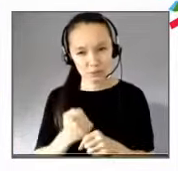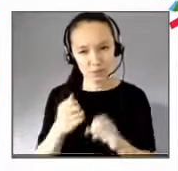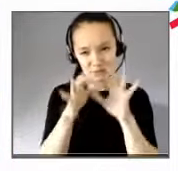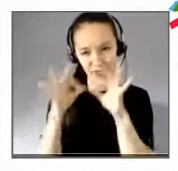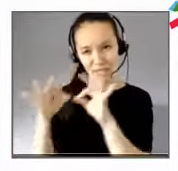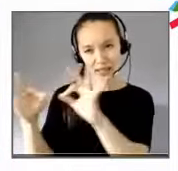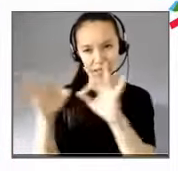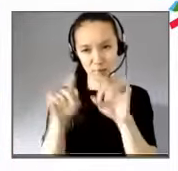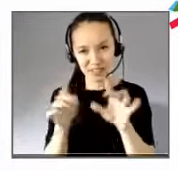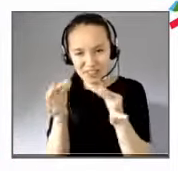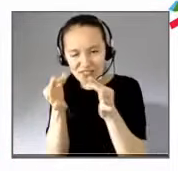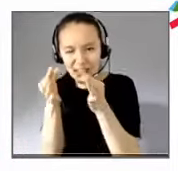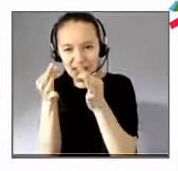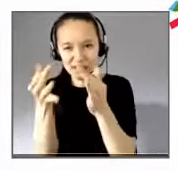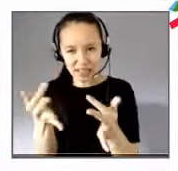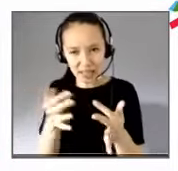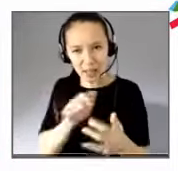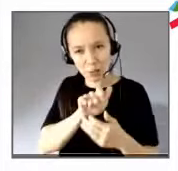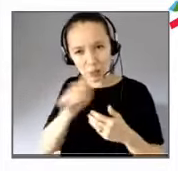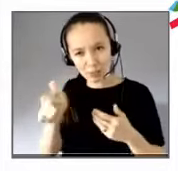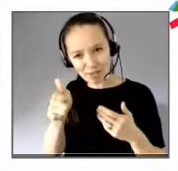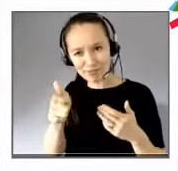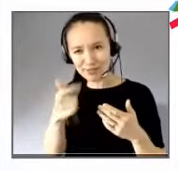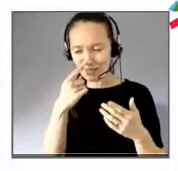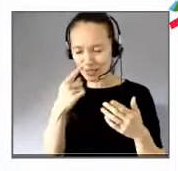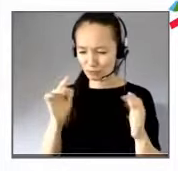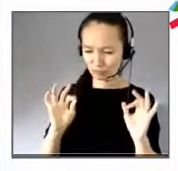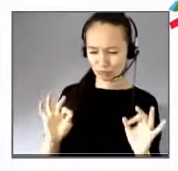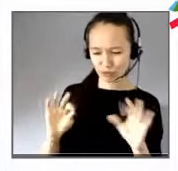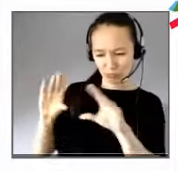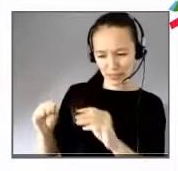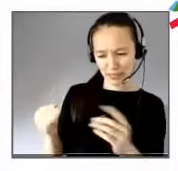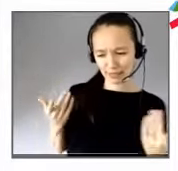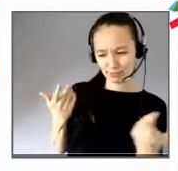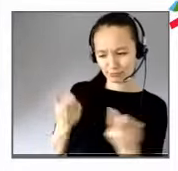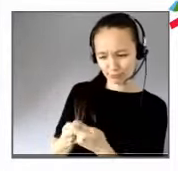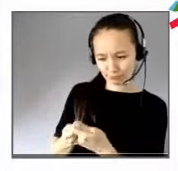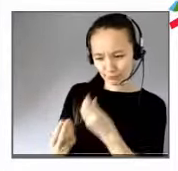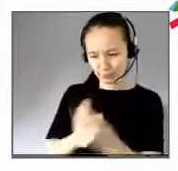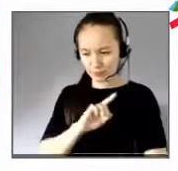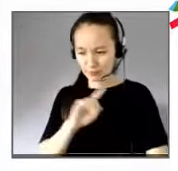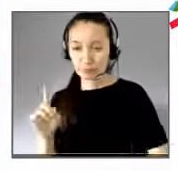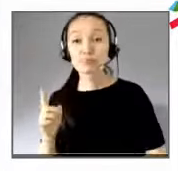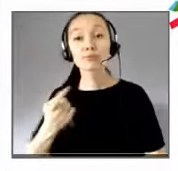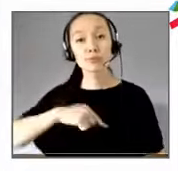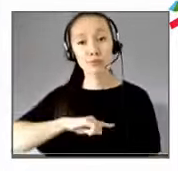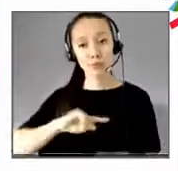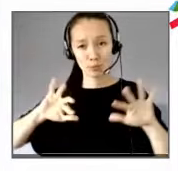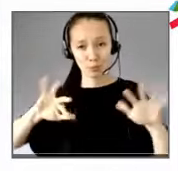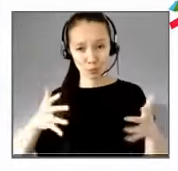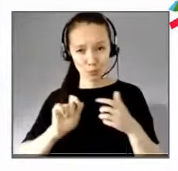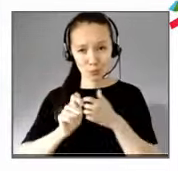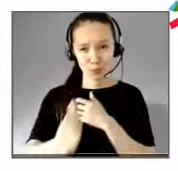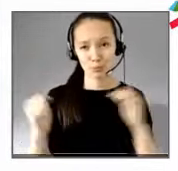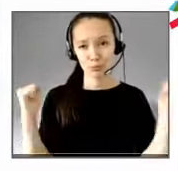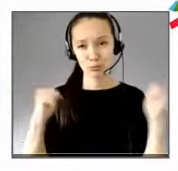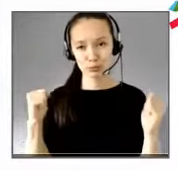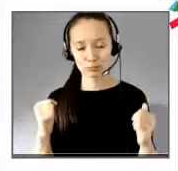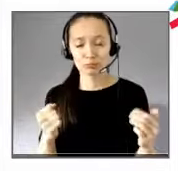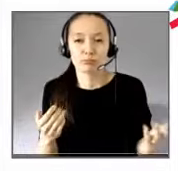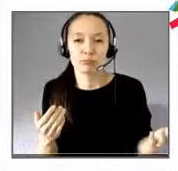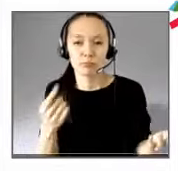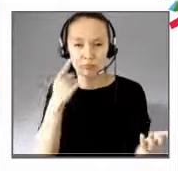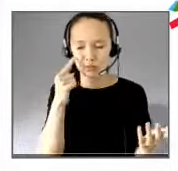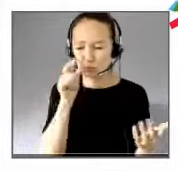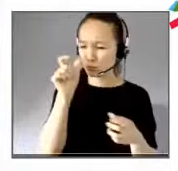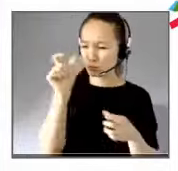peut engendrer y ont bien leur place ? Si oui, comment peut-on l'exercer ? Alors les mots peuvent sonner bizarrement, j'en ai bien